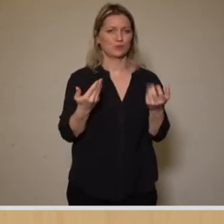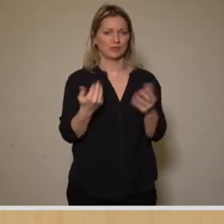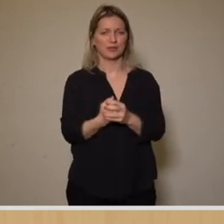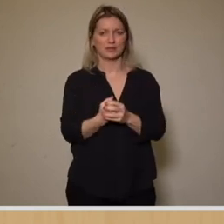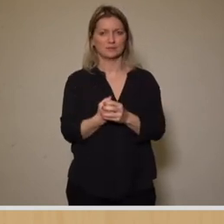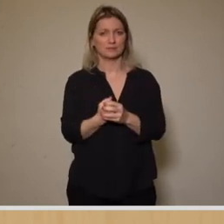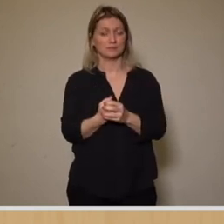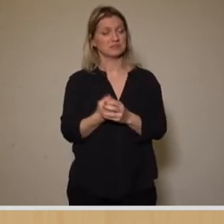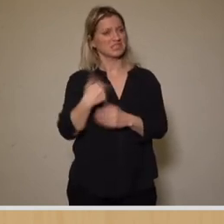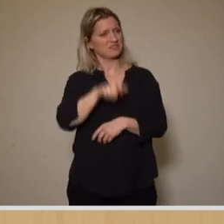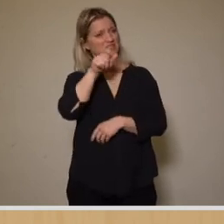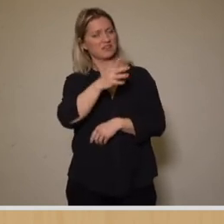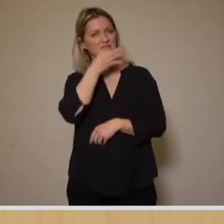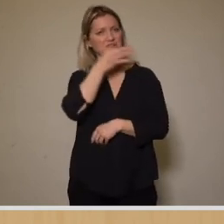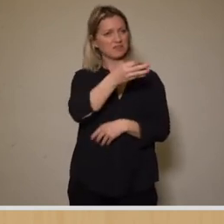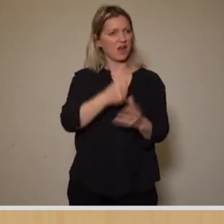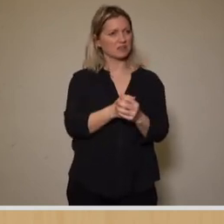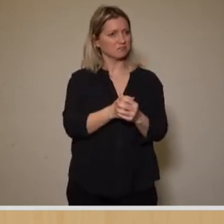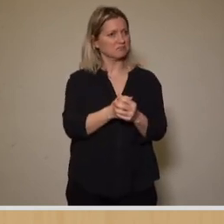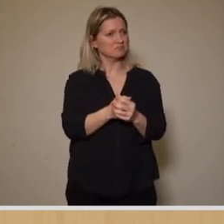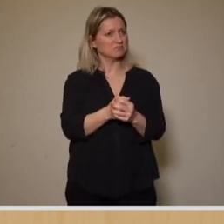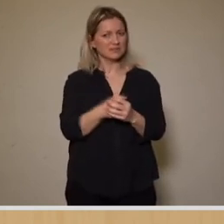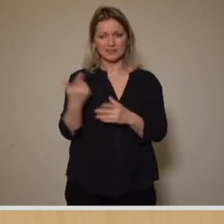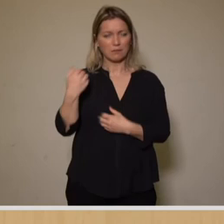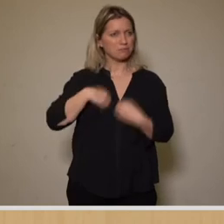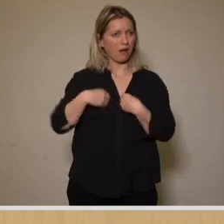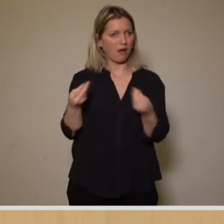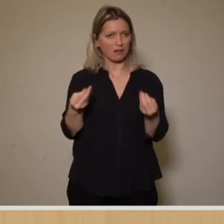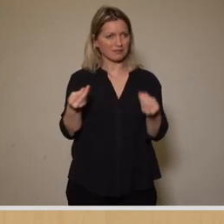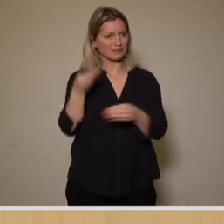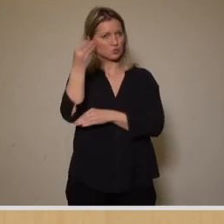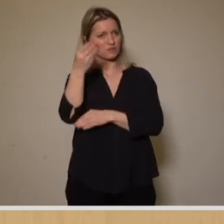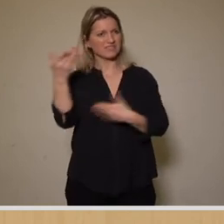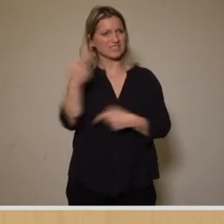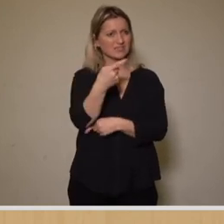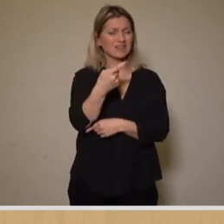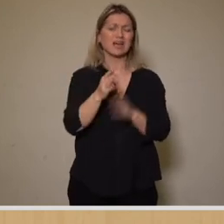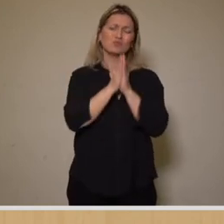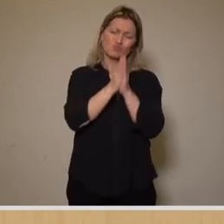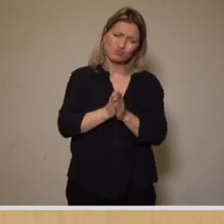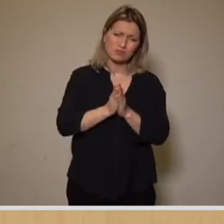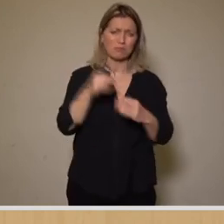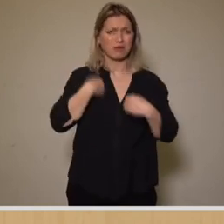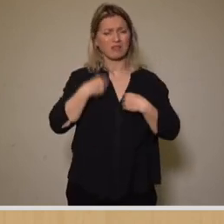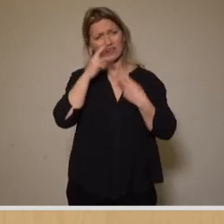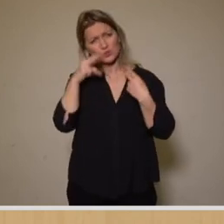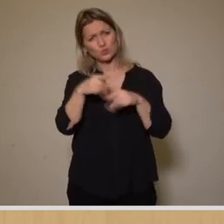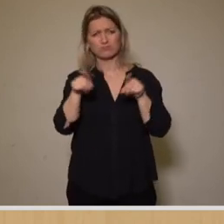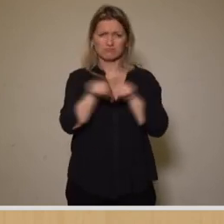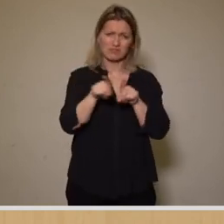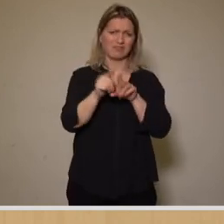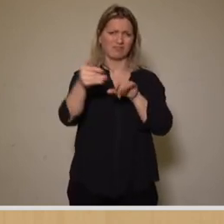diese Menschen fragte, wo wollen sie eigentlich hin mit diesem Bad? Eine klare Antwort, bitte mach dieses Bad wieder so aufwies wahr.